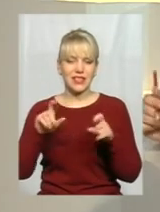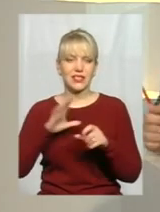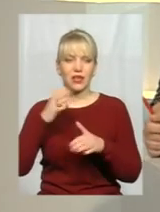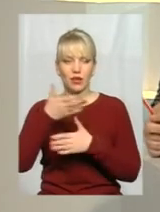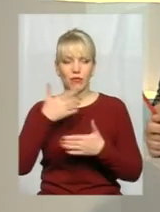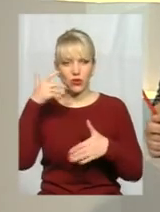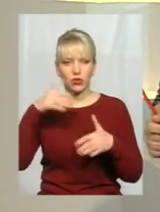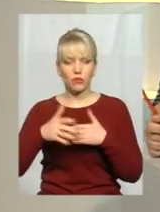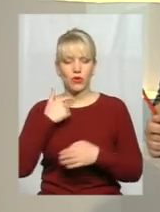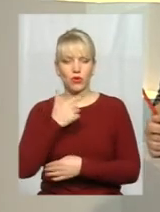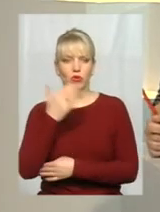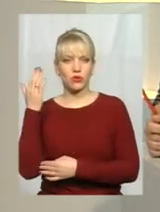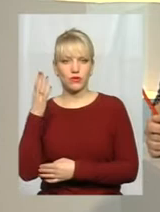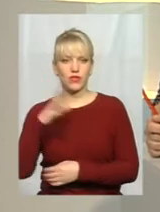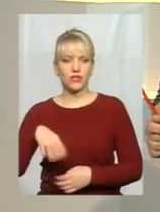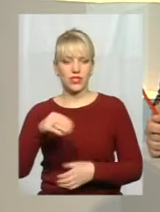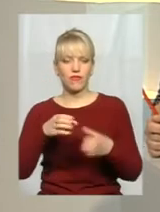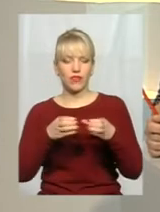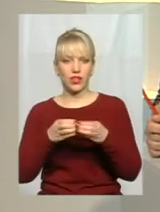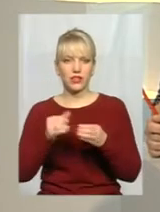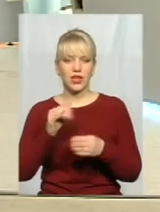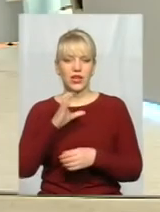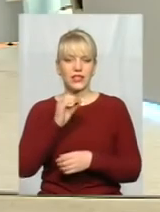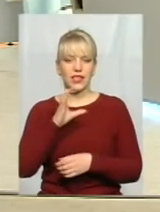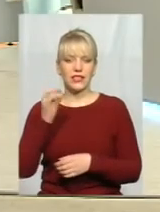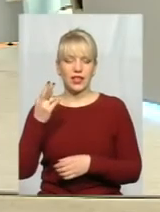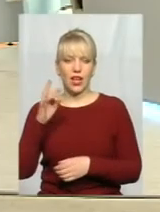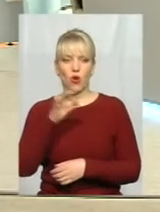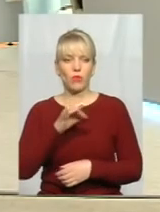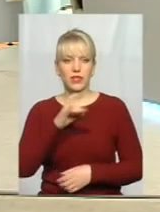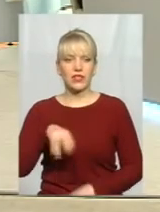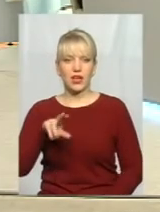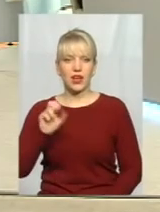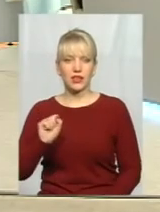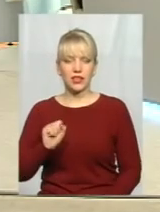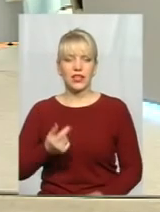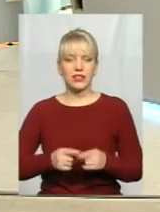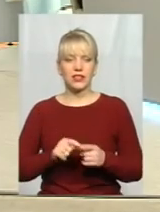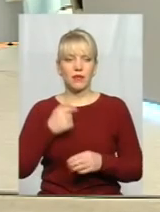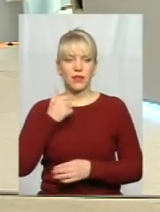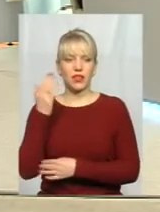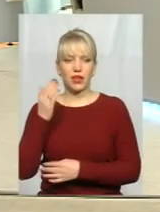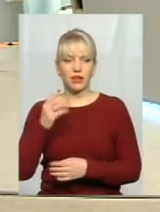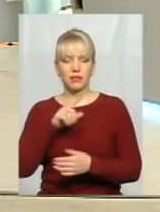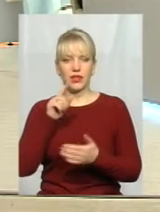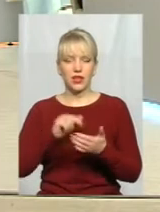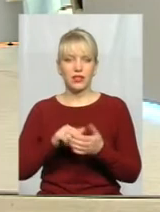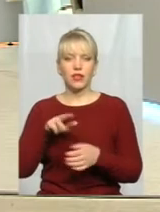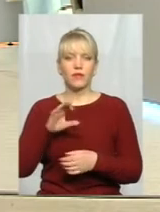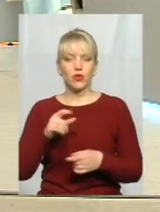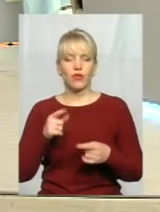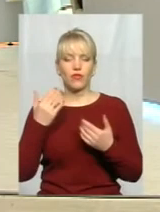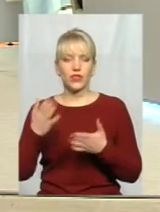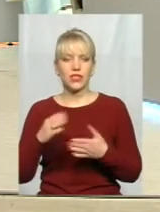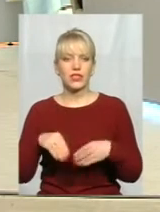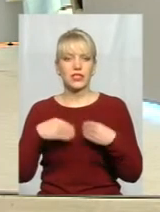проголосувавши всієї фракції в сесійній залі обласної ради дане питання, ви ставили таким чином